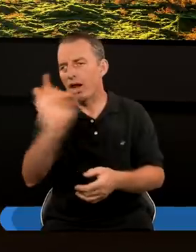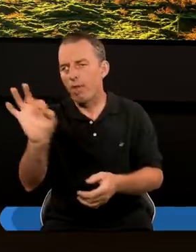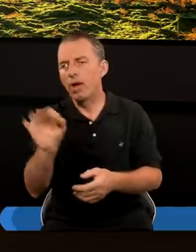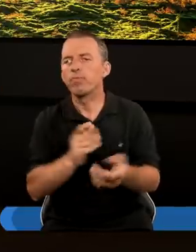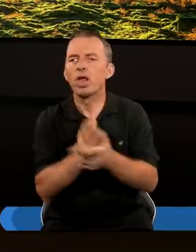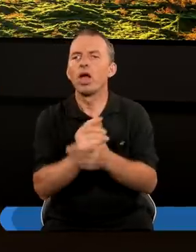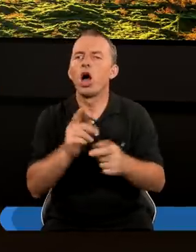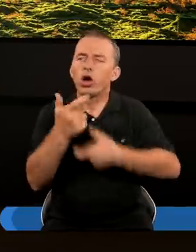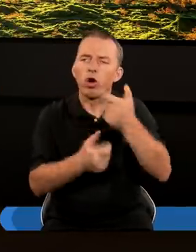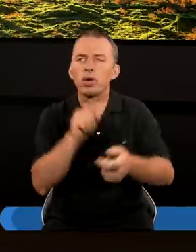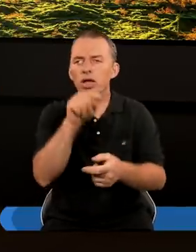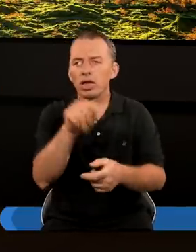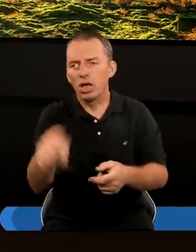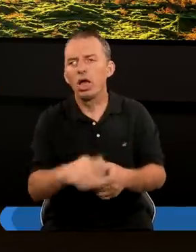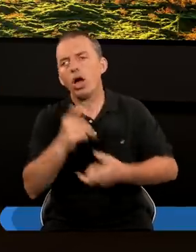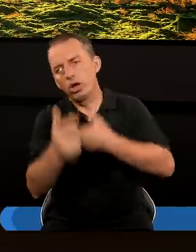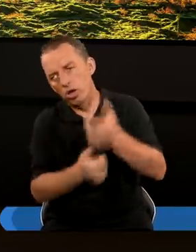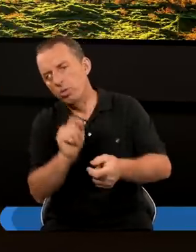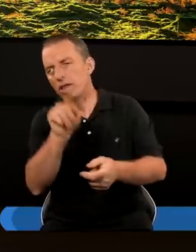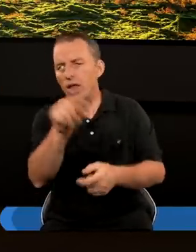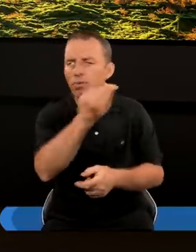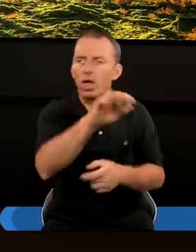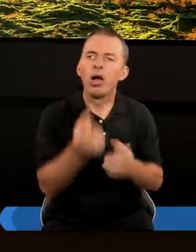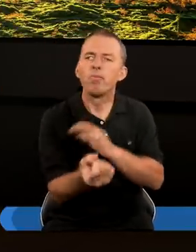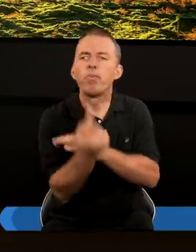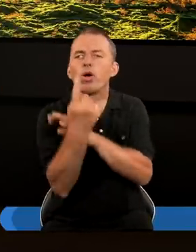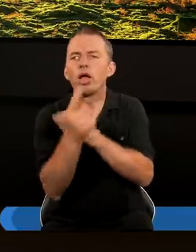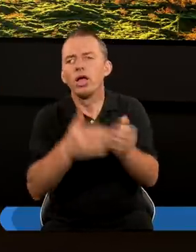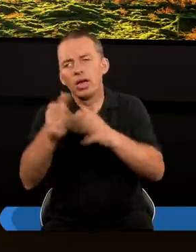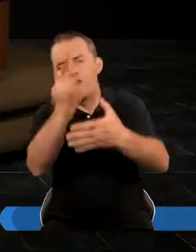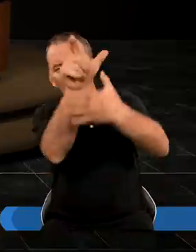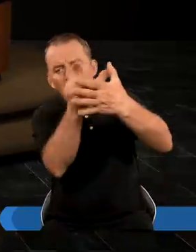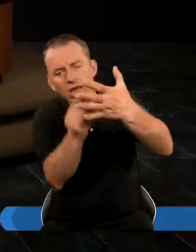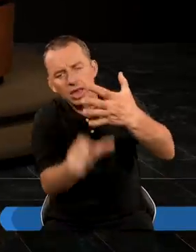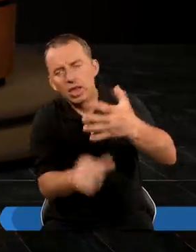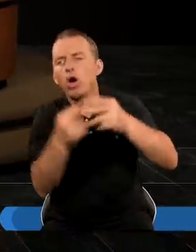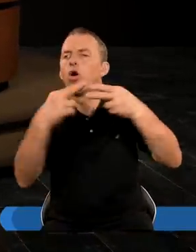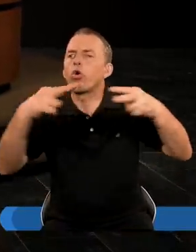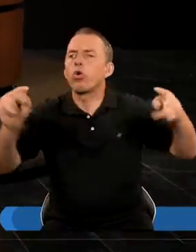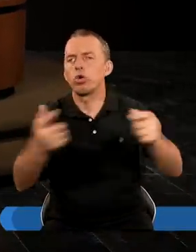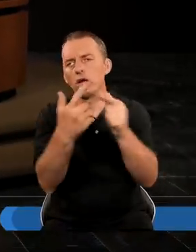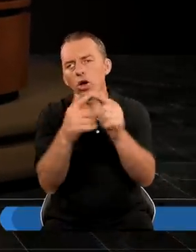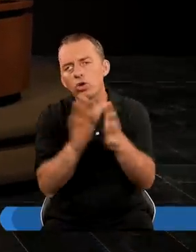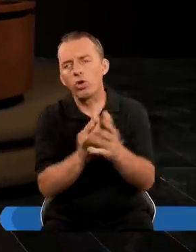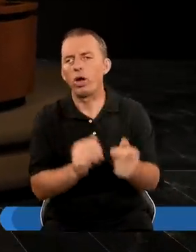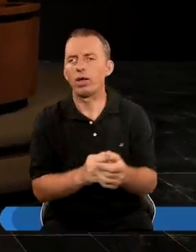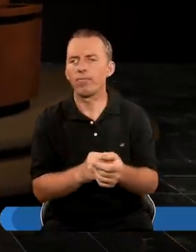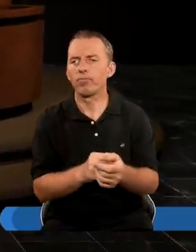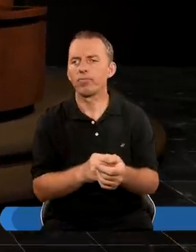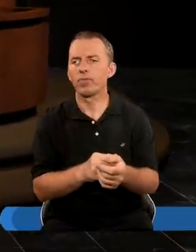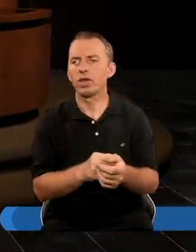Inni przez Robienie tego Albo robienie tamtego I pojawiają się Kolejne listy W różnych kościołach